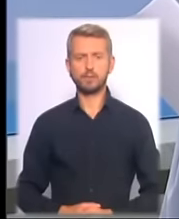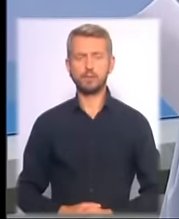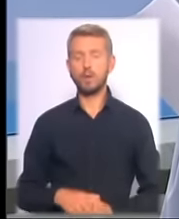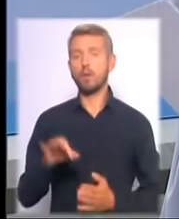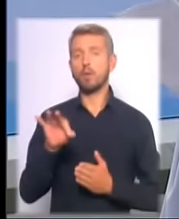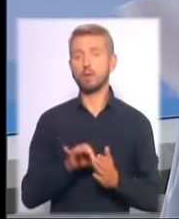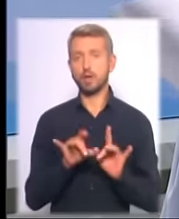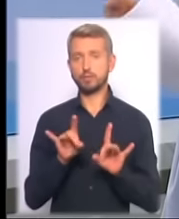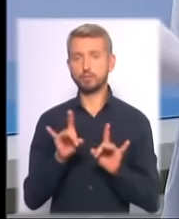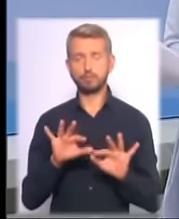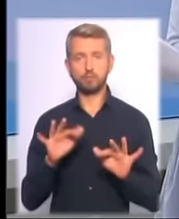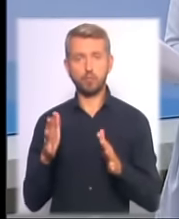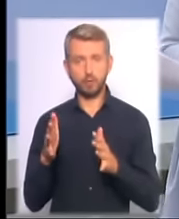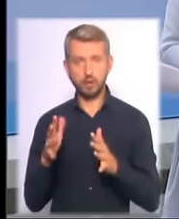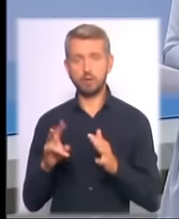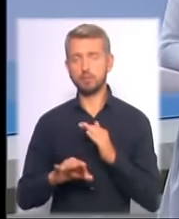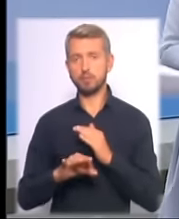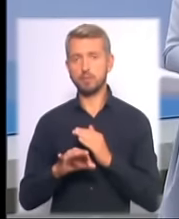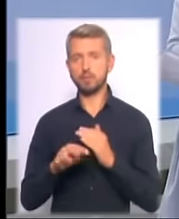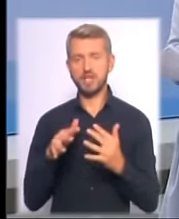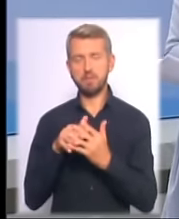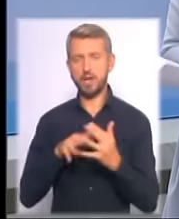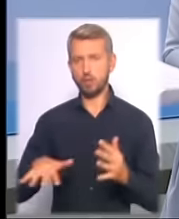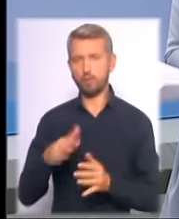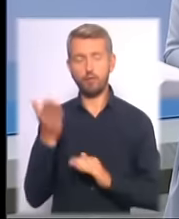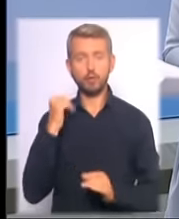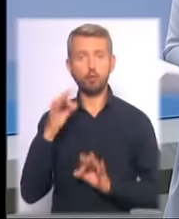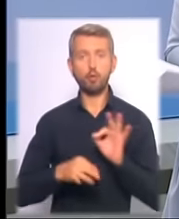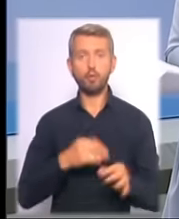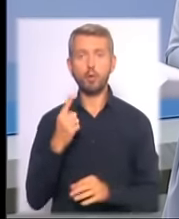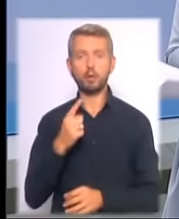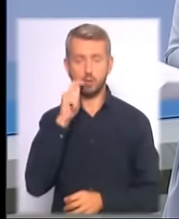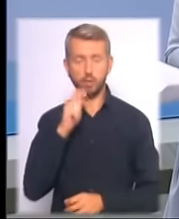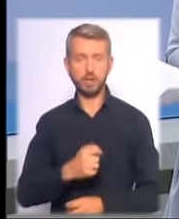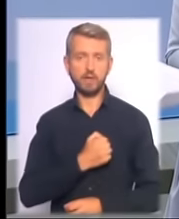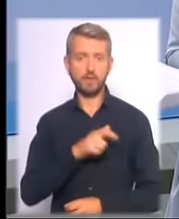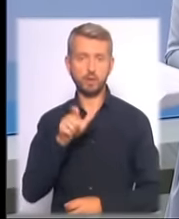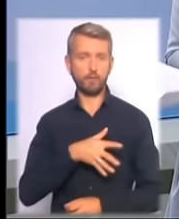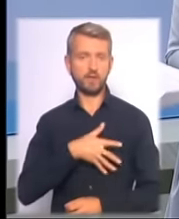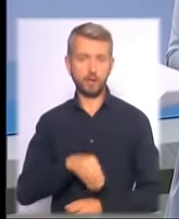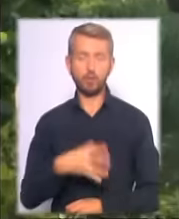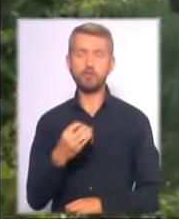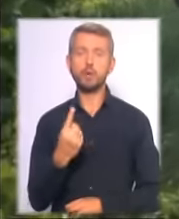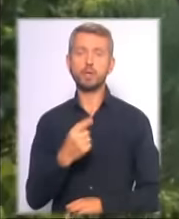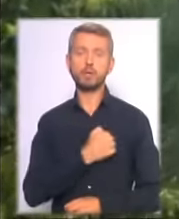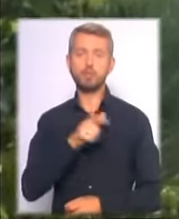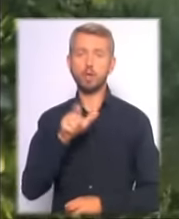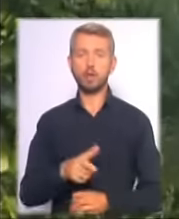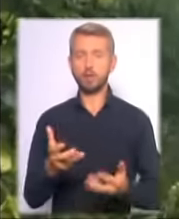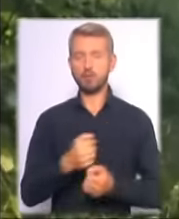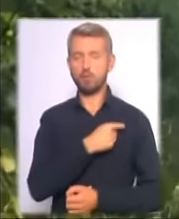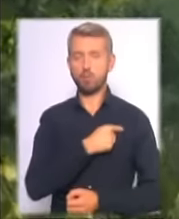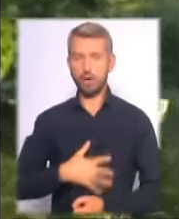одразу до подій з передовоєм. Минулої доби один український військовий загинув. Ще один боєць отримав поранення.